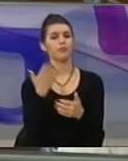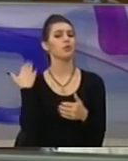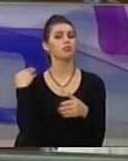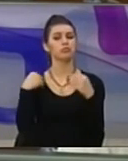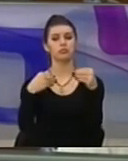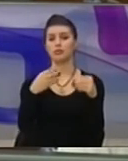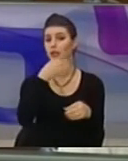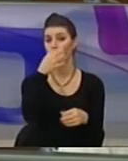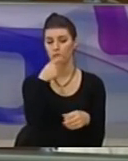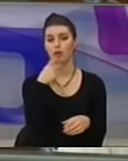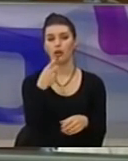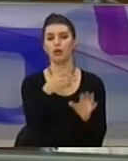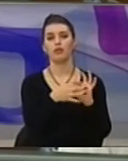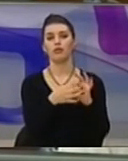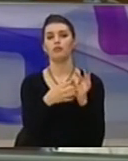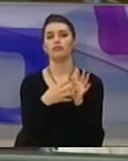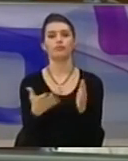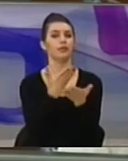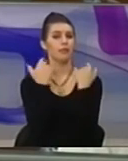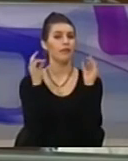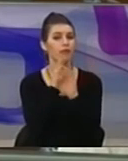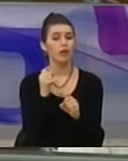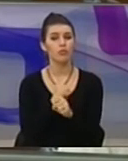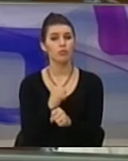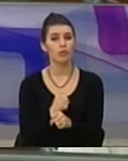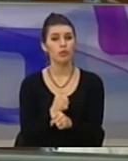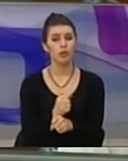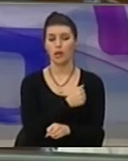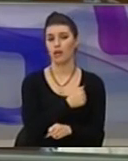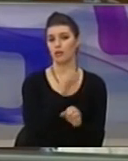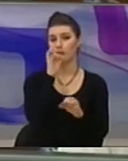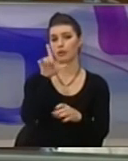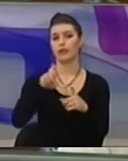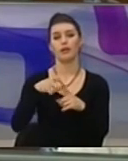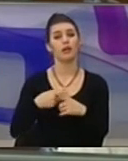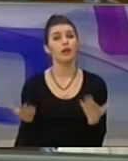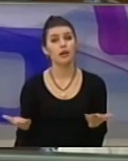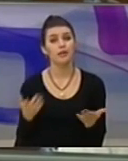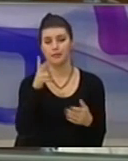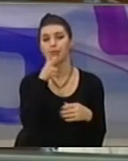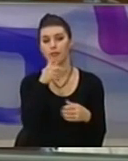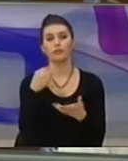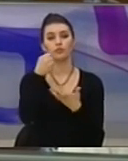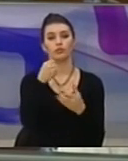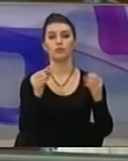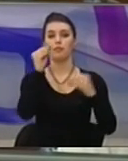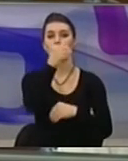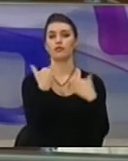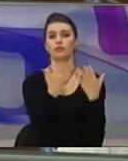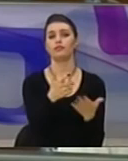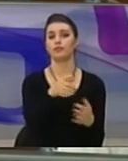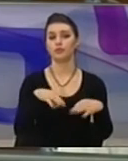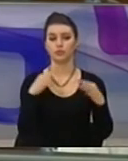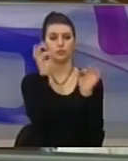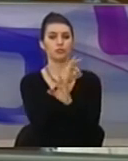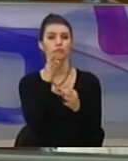vazhdimësi të këti kontinuitetit dhe premtimin të partistuaj të lëdëkës për shtem të bugjetit për shëndetsi gjithashto.